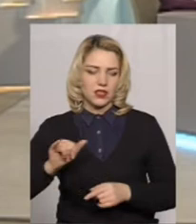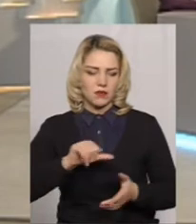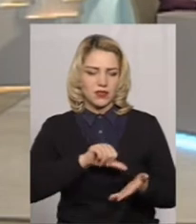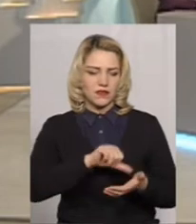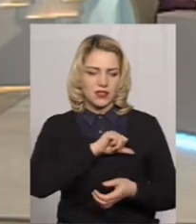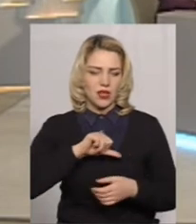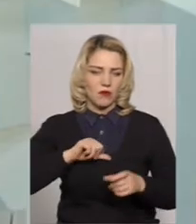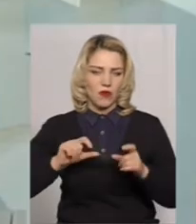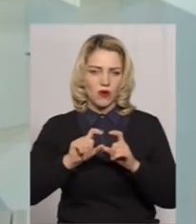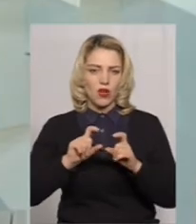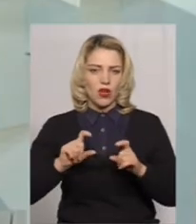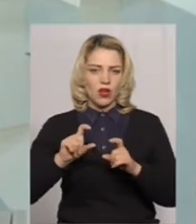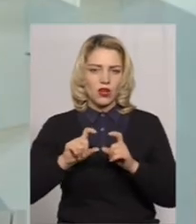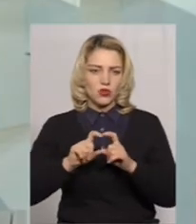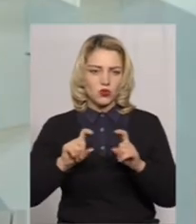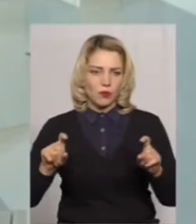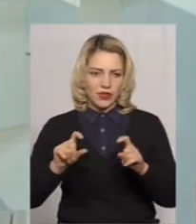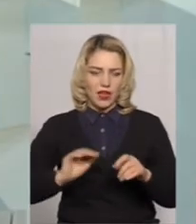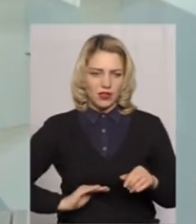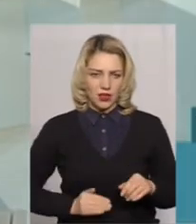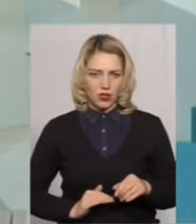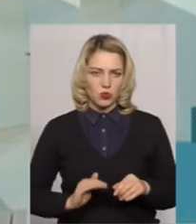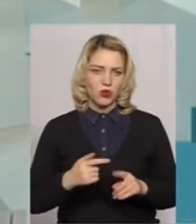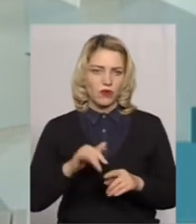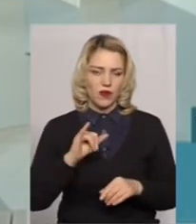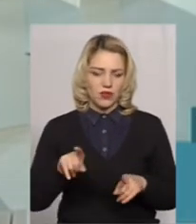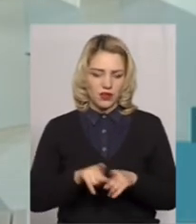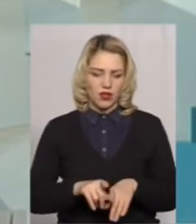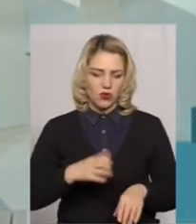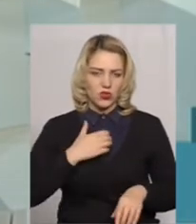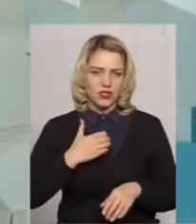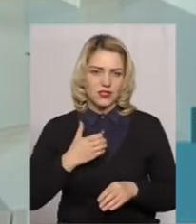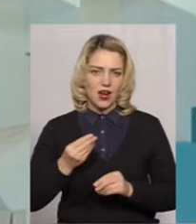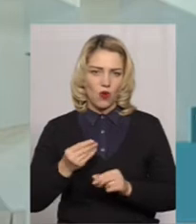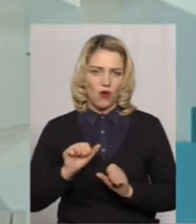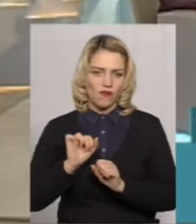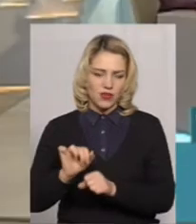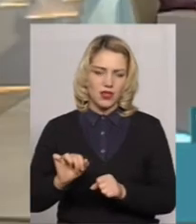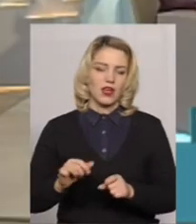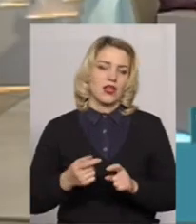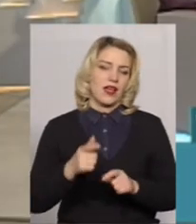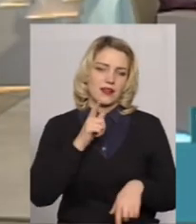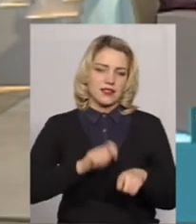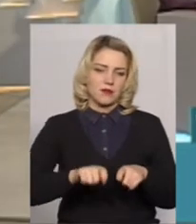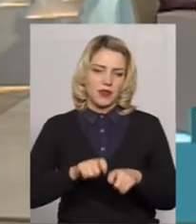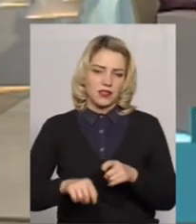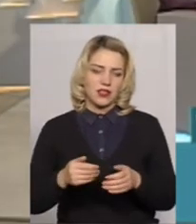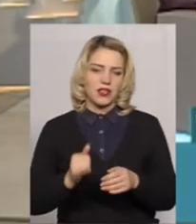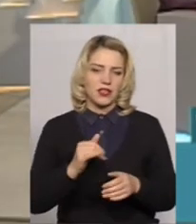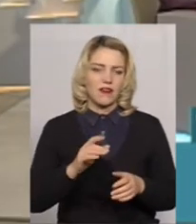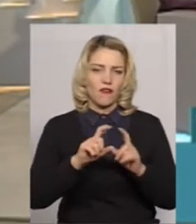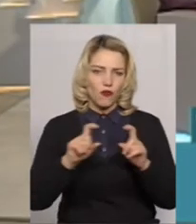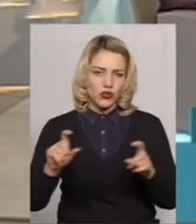самого суб'єкта господарювання, а також страхові експерти Фонду соціального страхування від нещасних випадків.